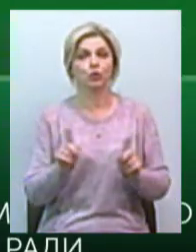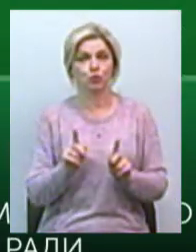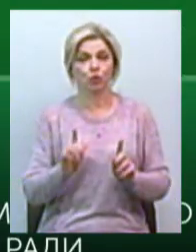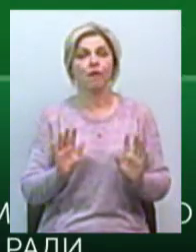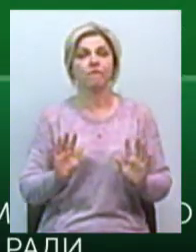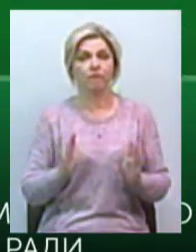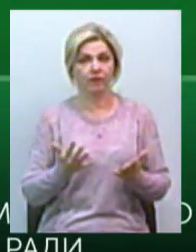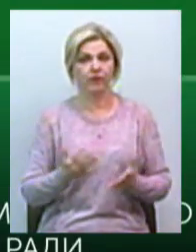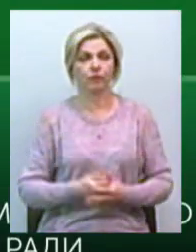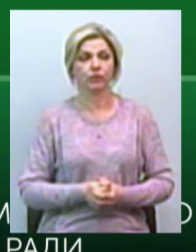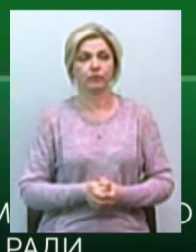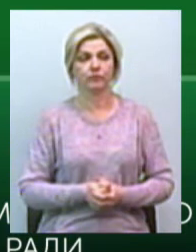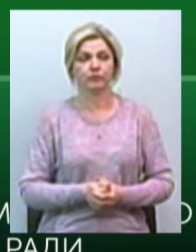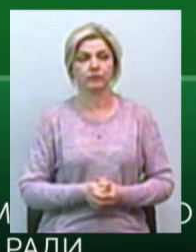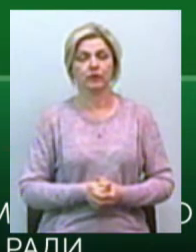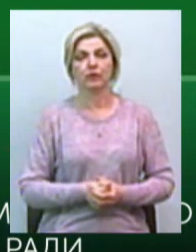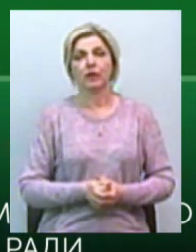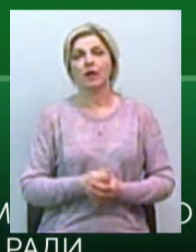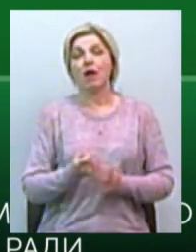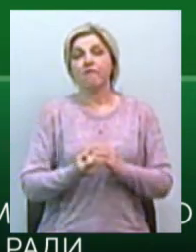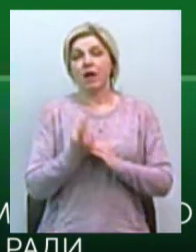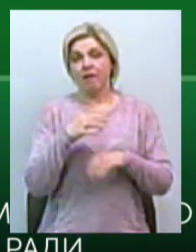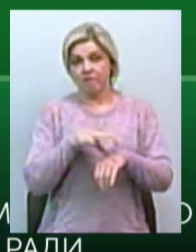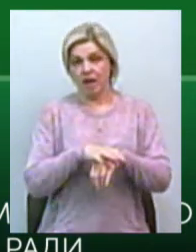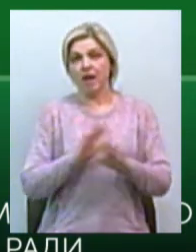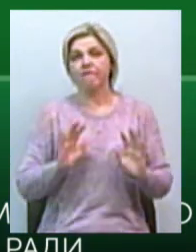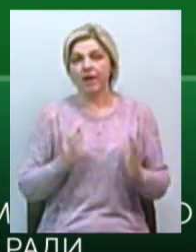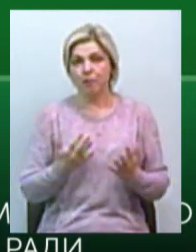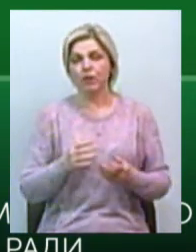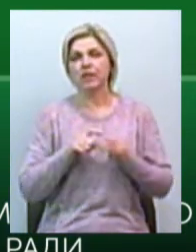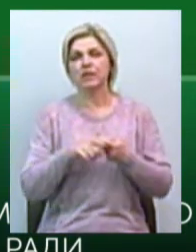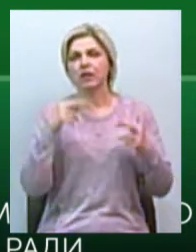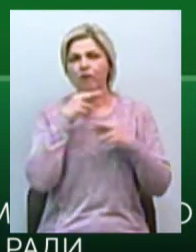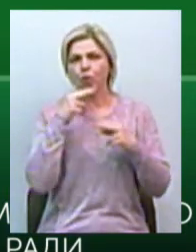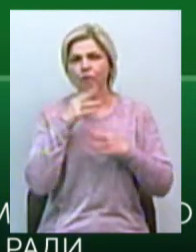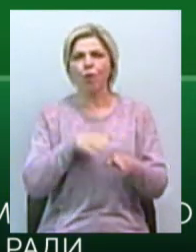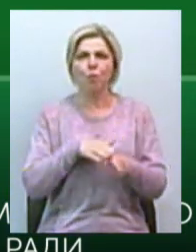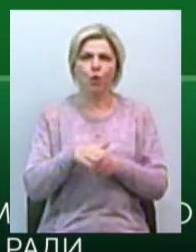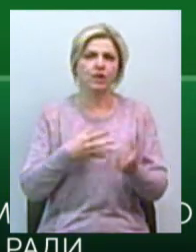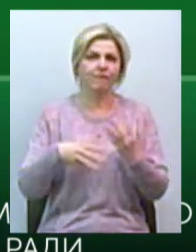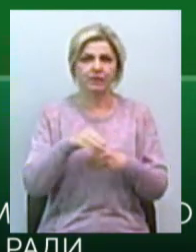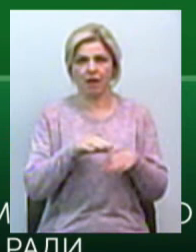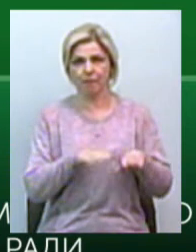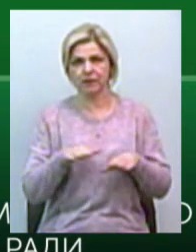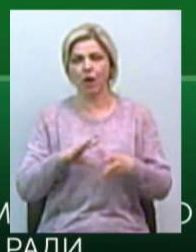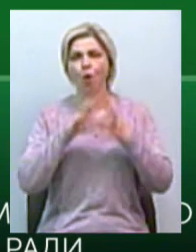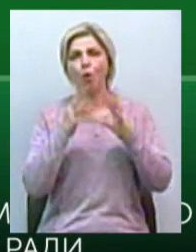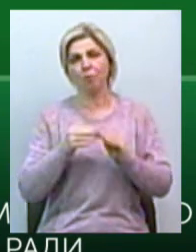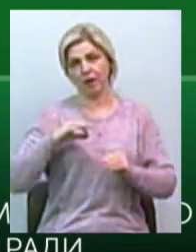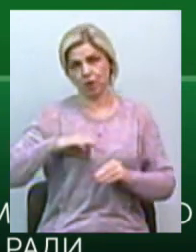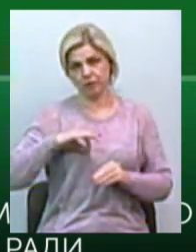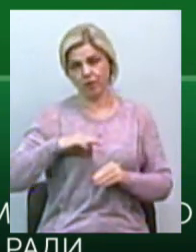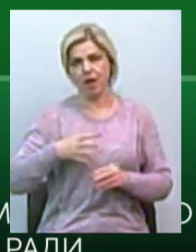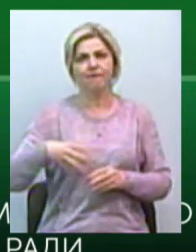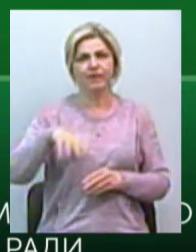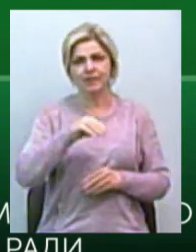Враховуючи ситуацію, яка склалась із виявленим випадком, продезінфікували повністю всі місця загального користування. Усі